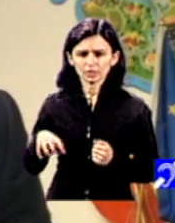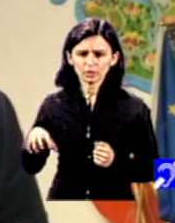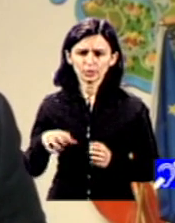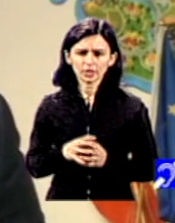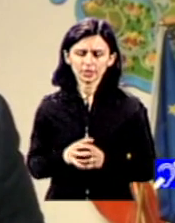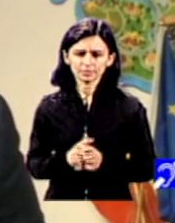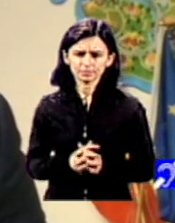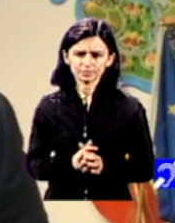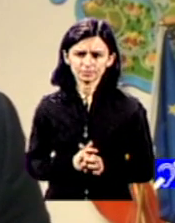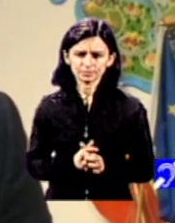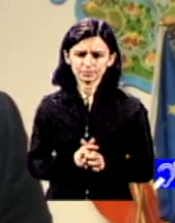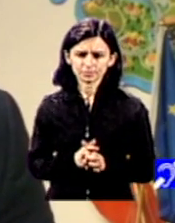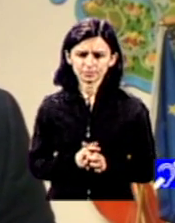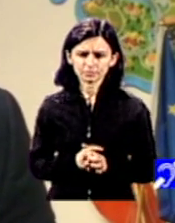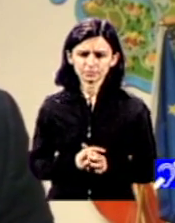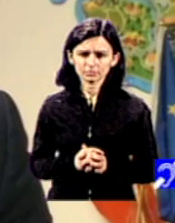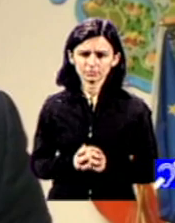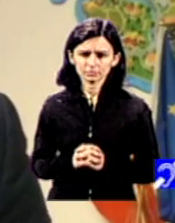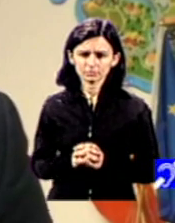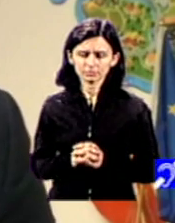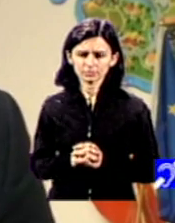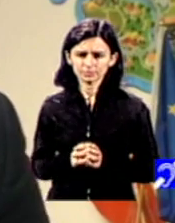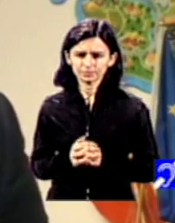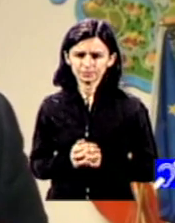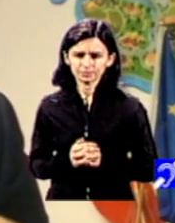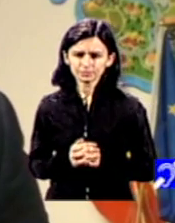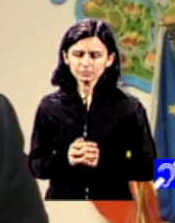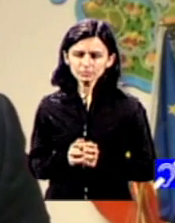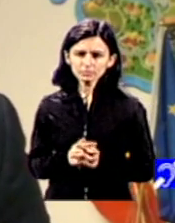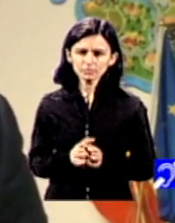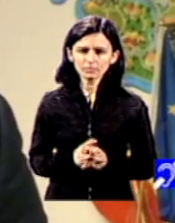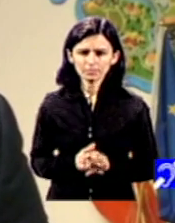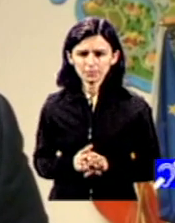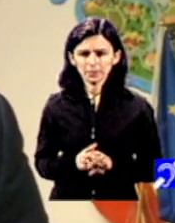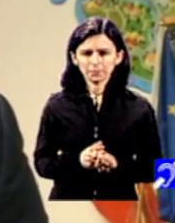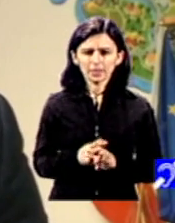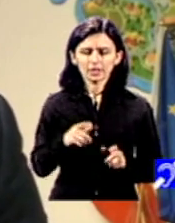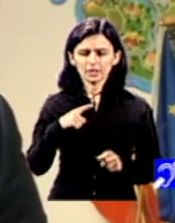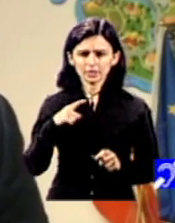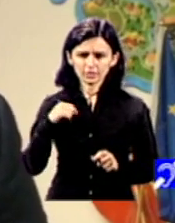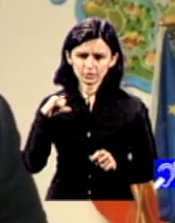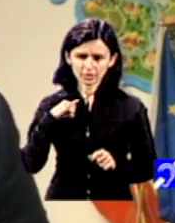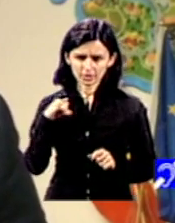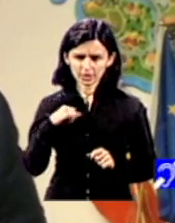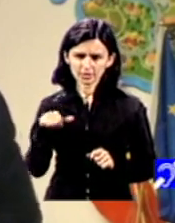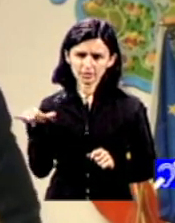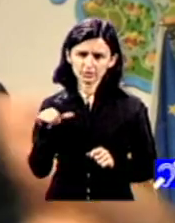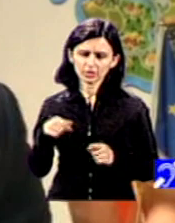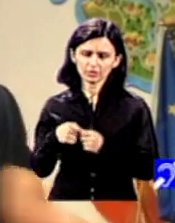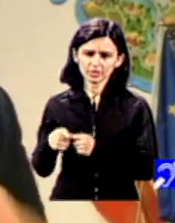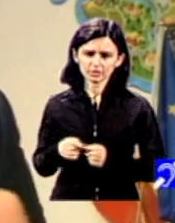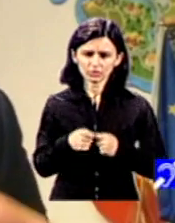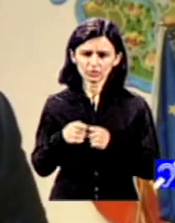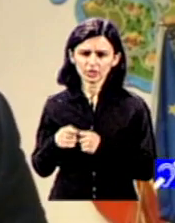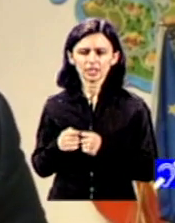subsidiaritate îți pasă de cineva din comunitatea ta dacă îl cunoști cumva dacă e cumva din